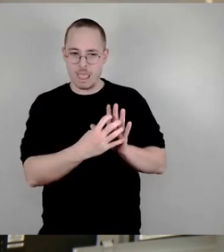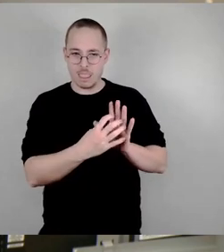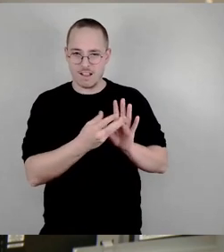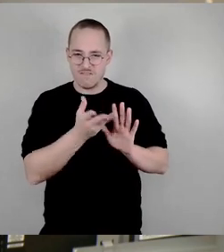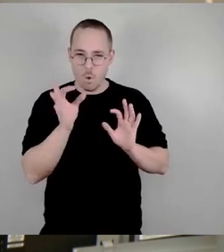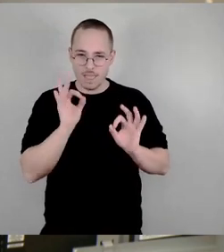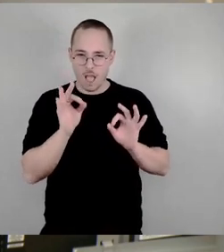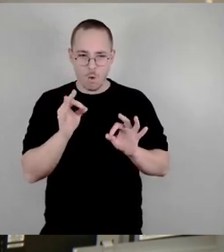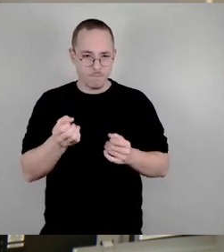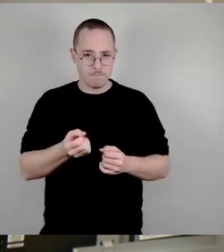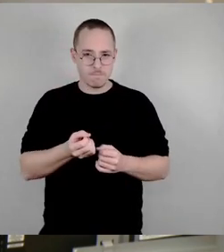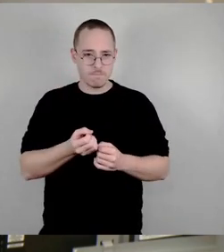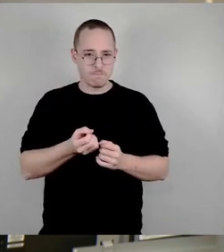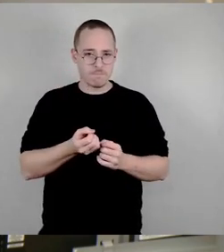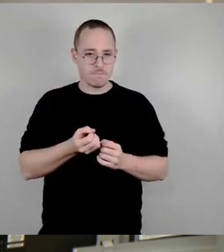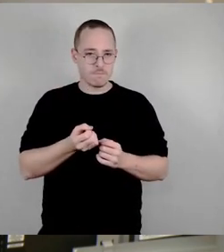Ne, ich finde es nicht lächerlich.